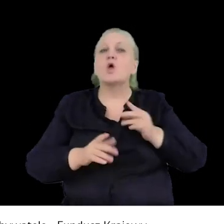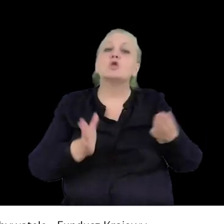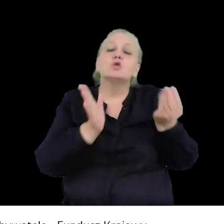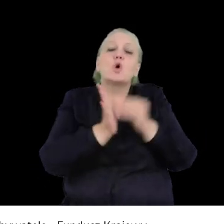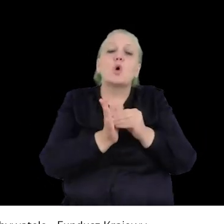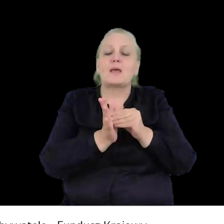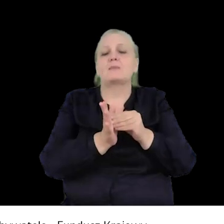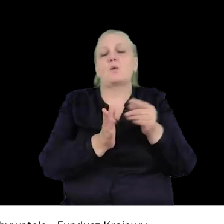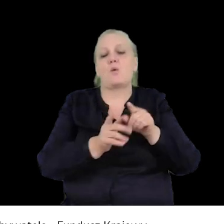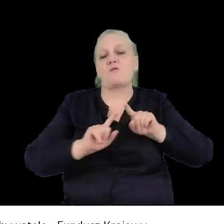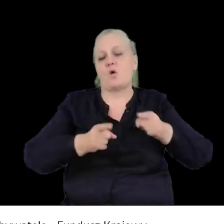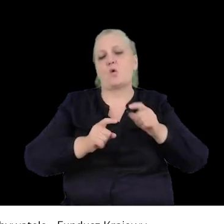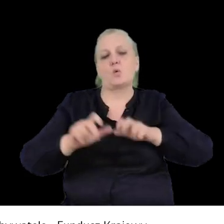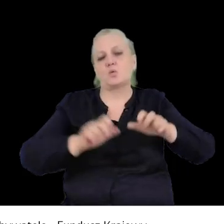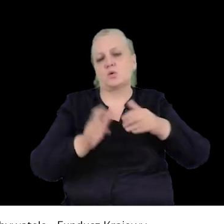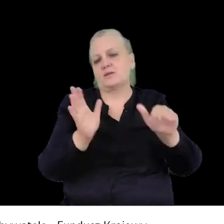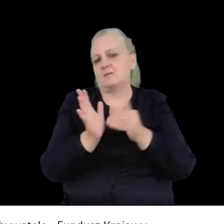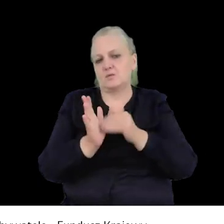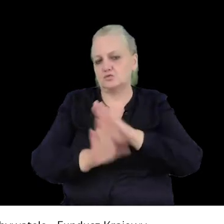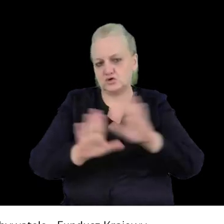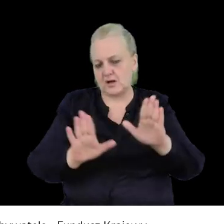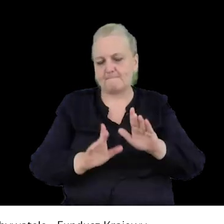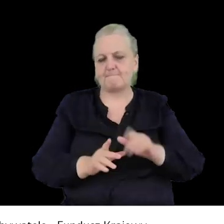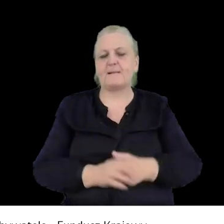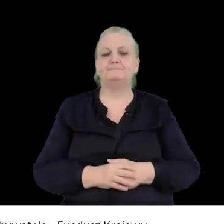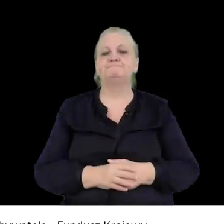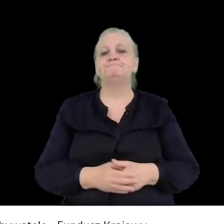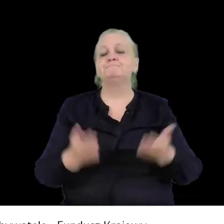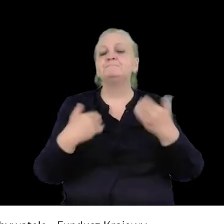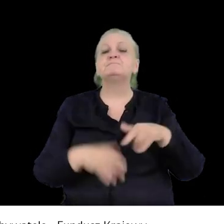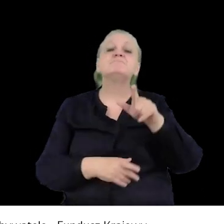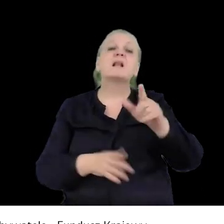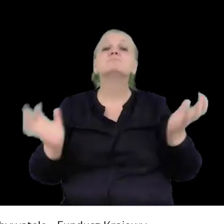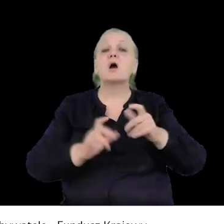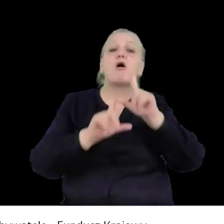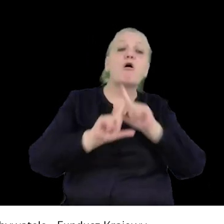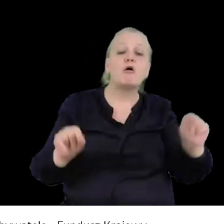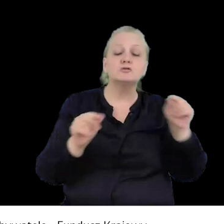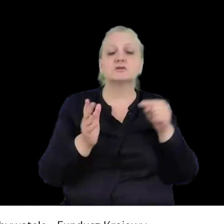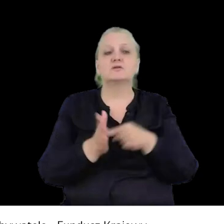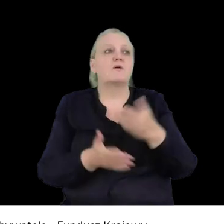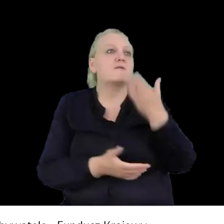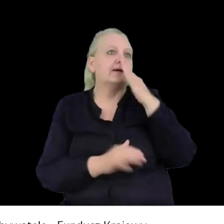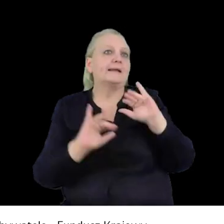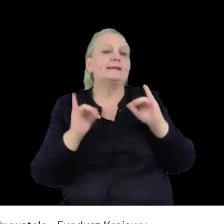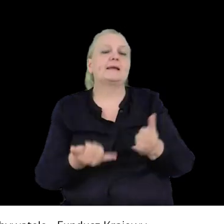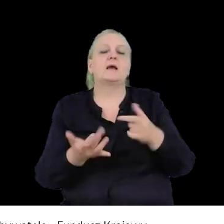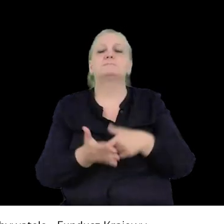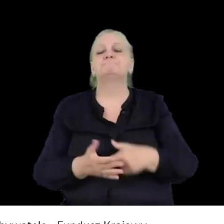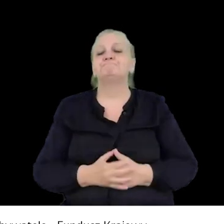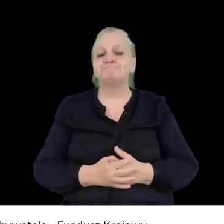ruchu dookoła tego zgromadzenia. Zgromadzenie spontaniczne to jest takie zgromadzenie, w